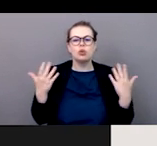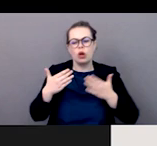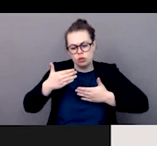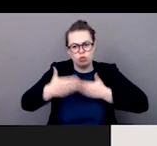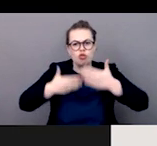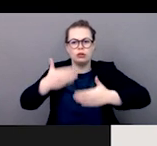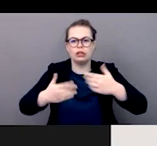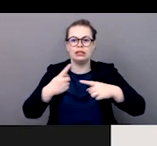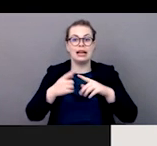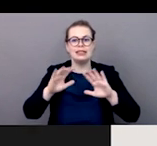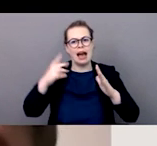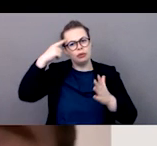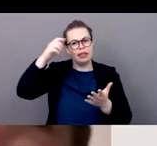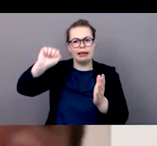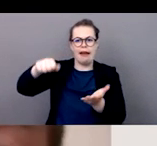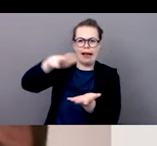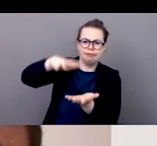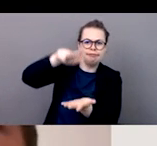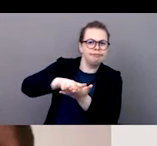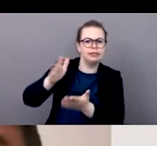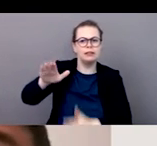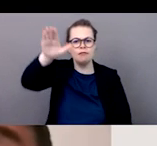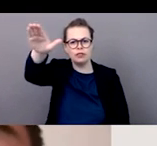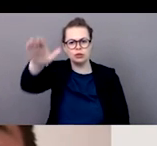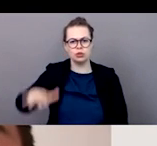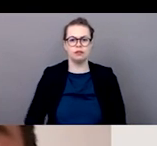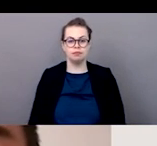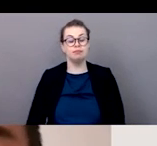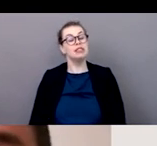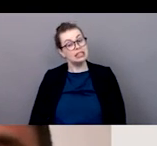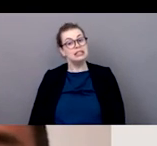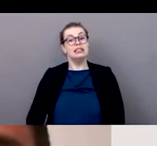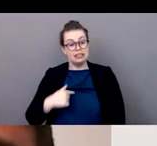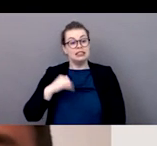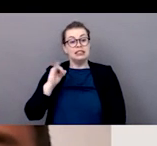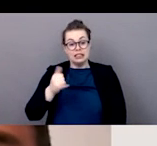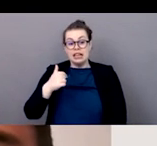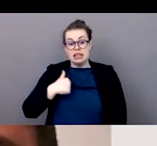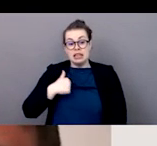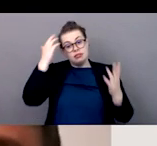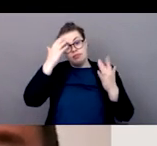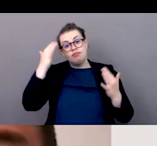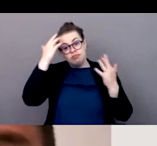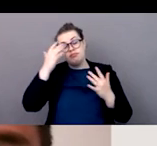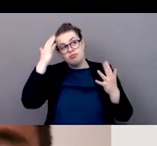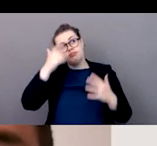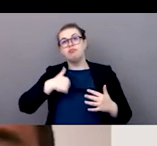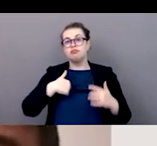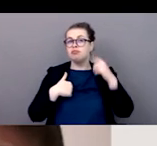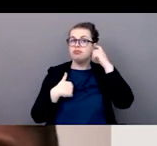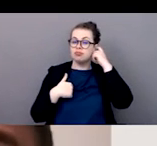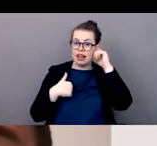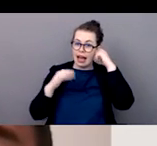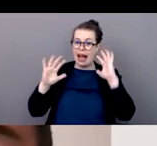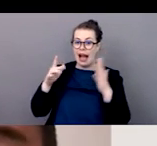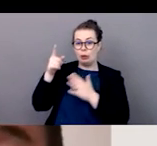processus aussi bien qu'un collectif que vous avez mis en place pour ça oui j'ai pris en considération et c'est vraiment super si on